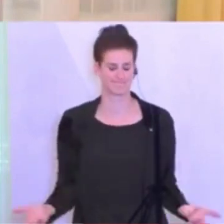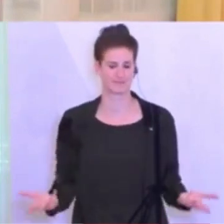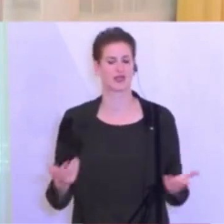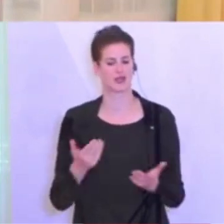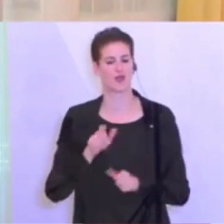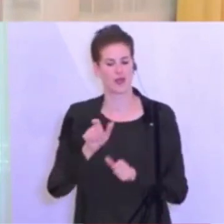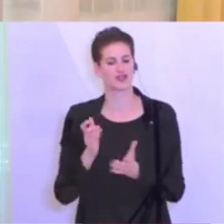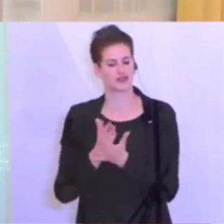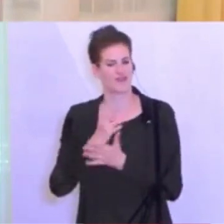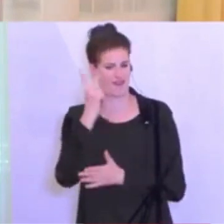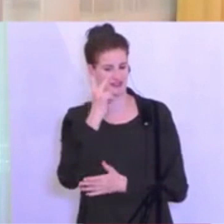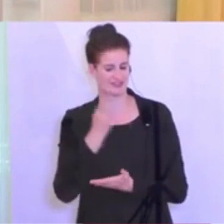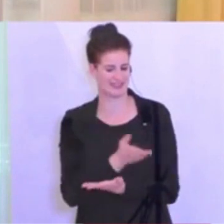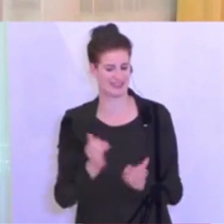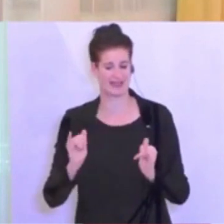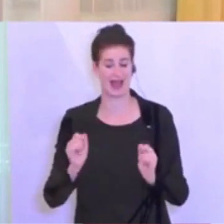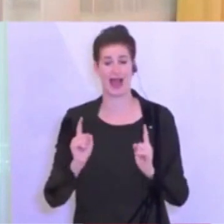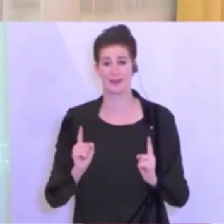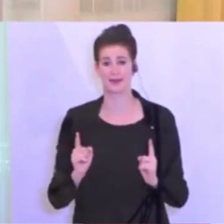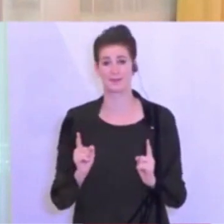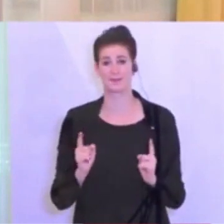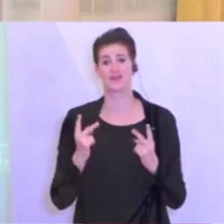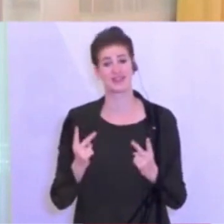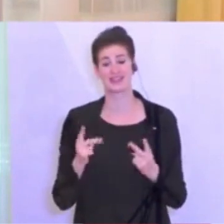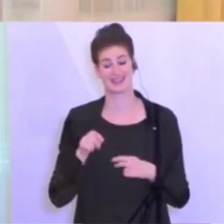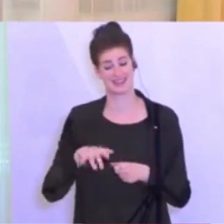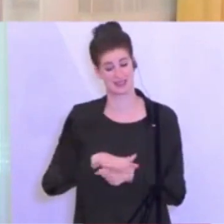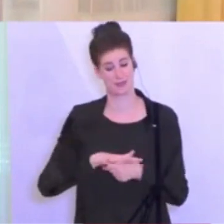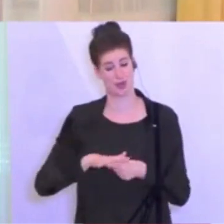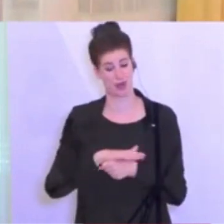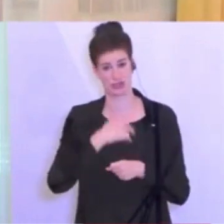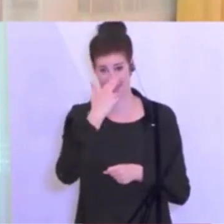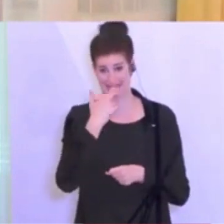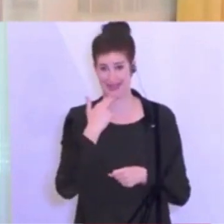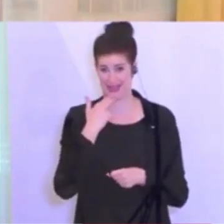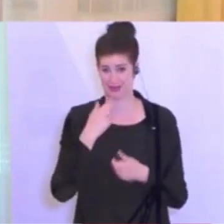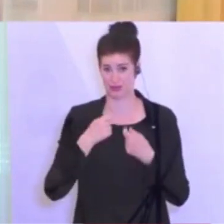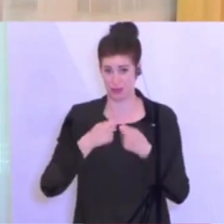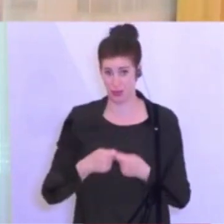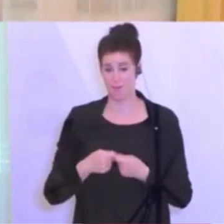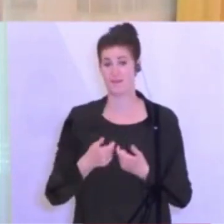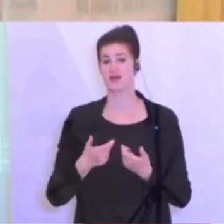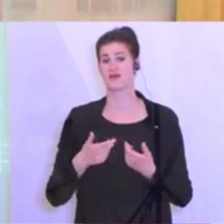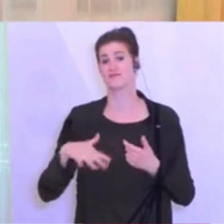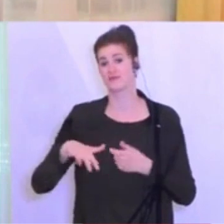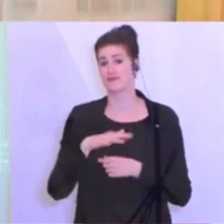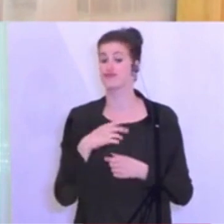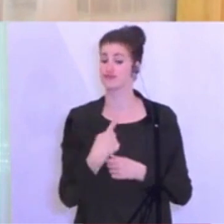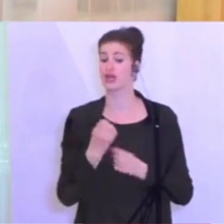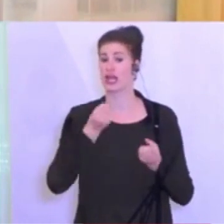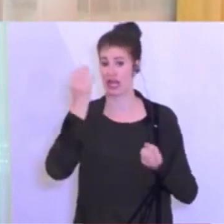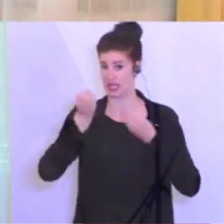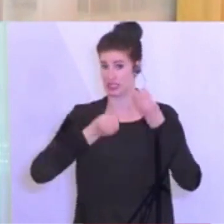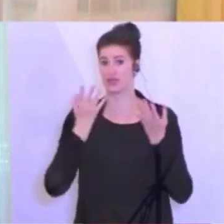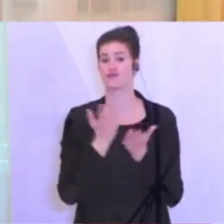das Gute bei diesem Grundverständnis ist auch, dass diese Branche sehr, sehr kreativ ist, dass sie Vorschläge jetzt gerade im